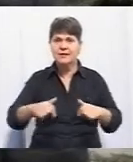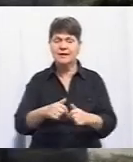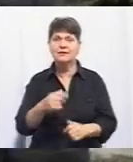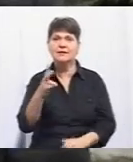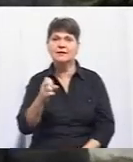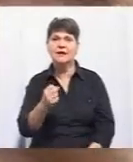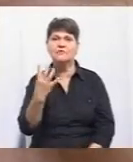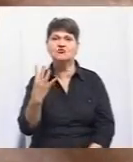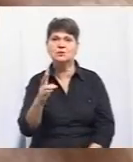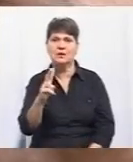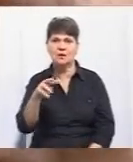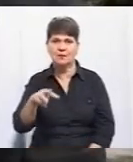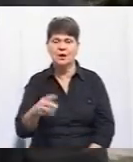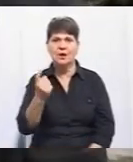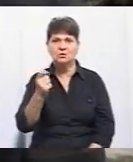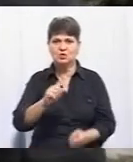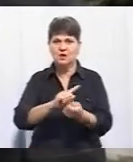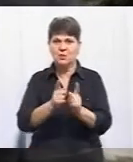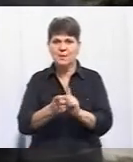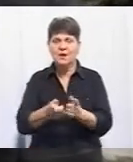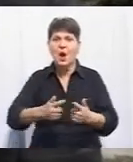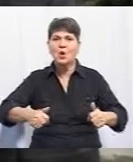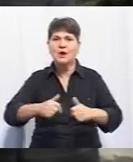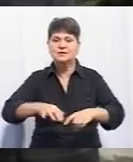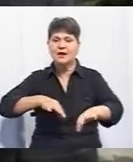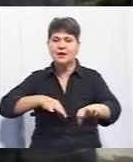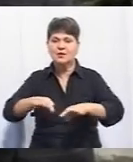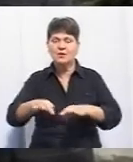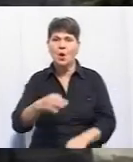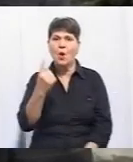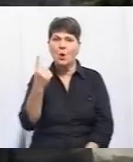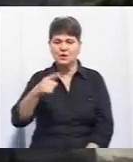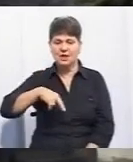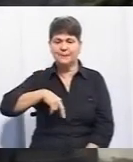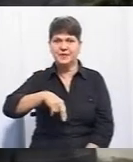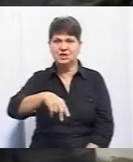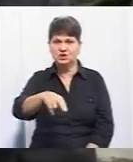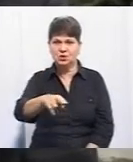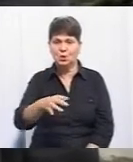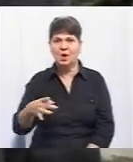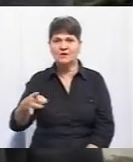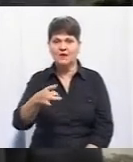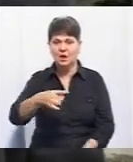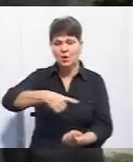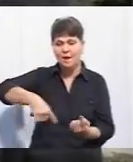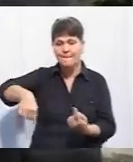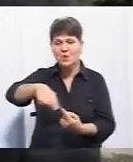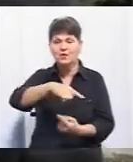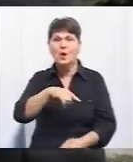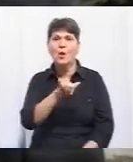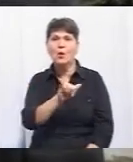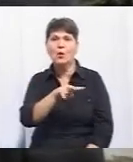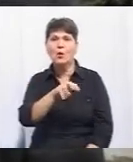кілометри. Там трошки поміняється організація дорожнього руху, там буде один пішохідний переход в районі повороту на Уланів.